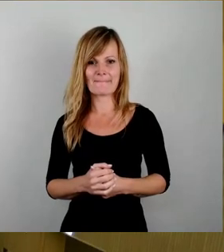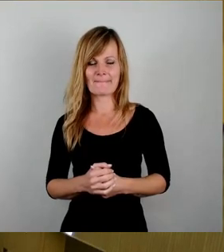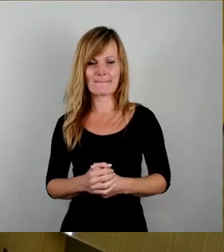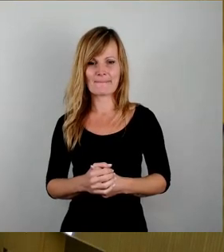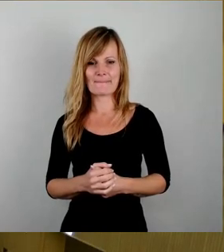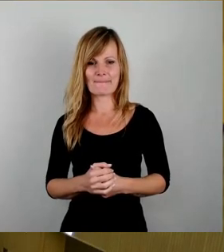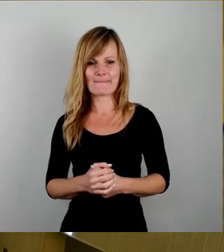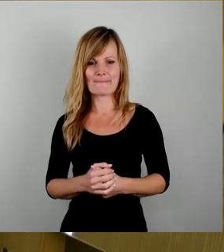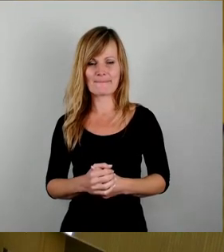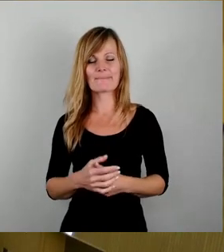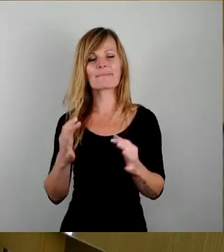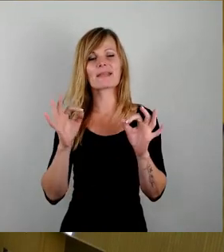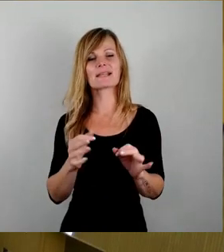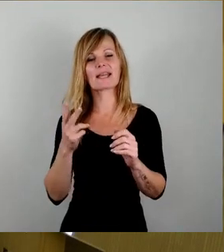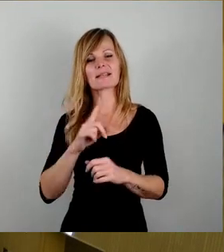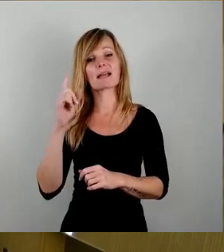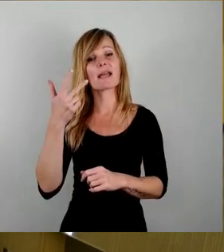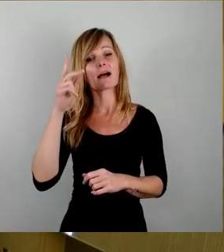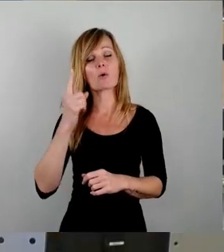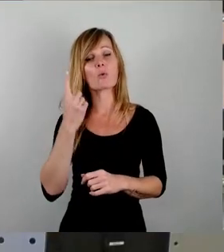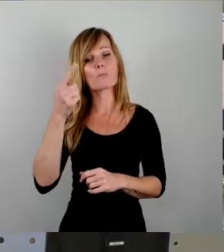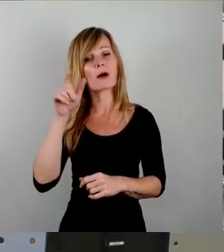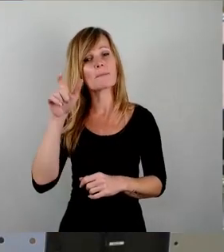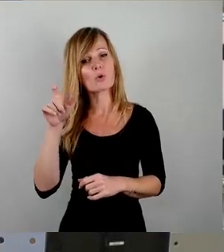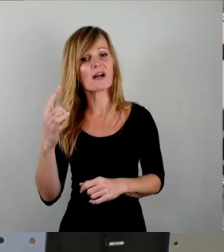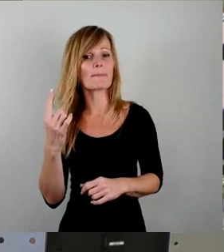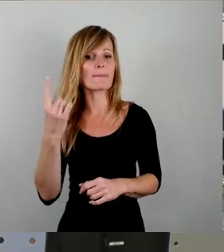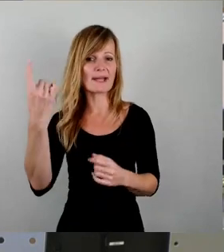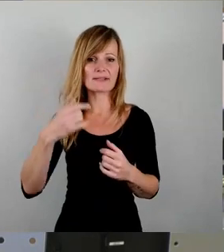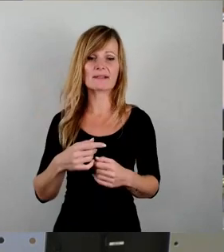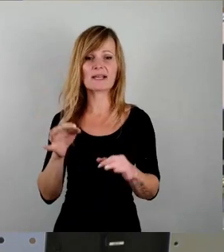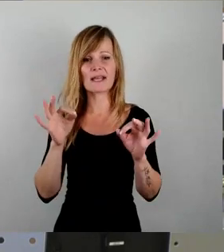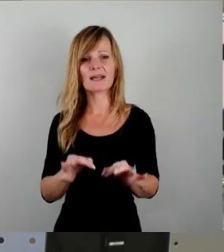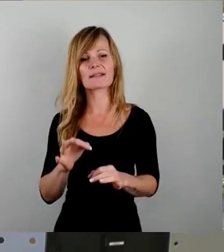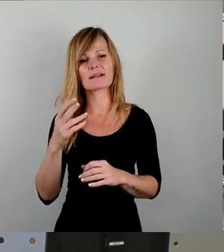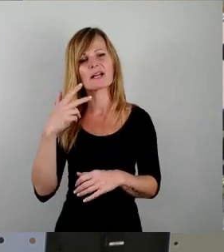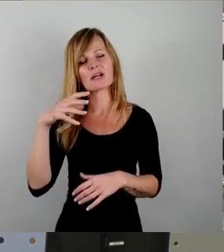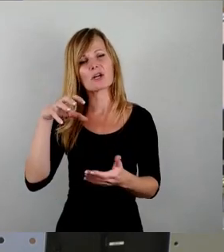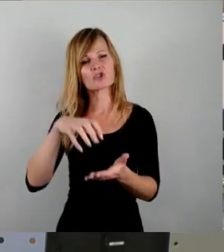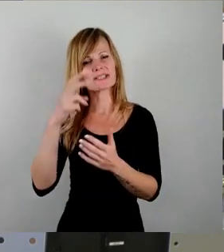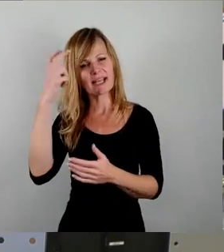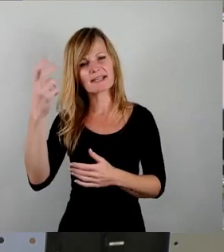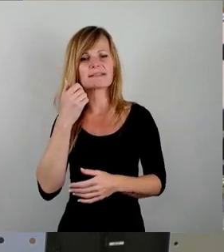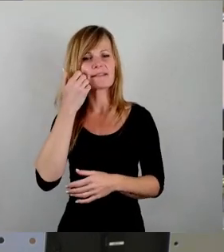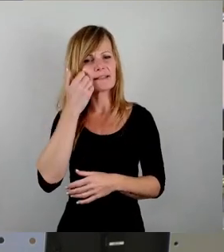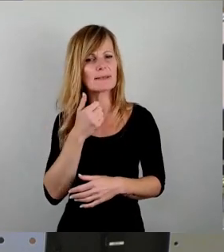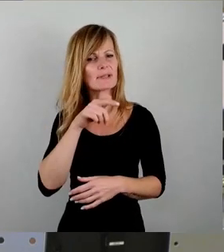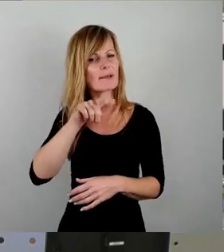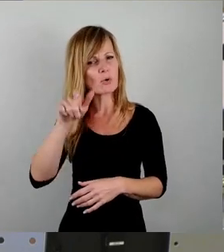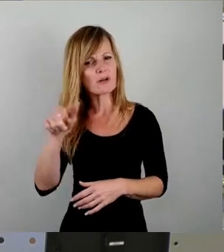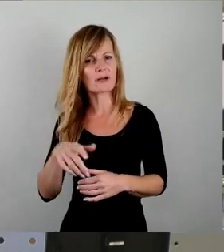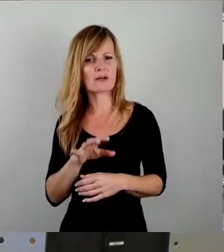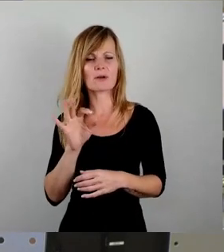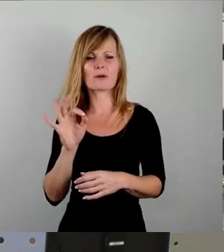Sehr geehrter Herr Oberbürgermeister, sehr geehrte Stadträte, liebe Bürger, für alle Fälle